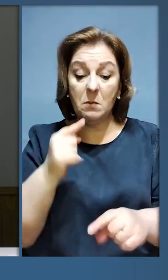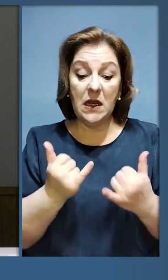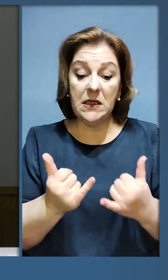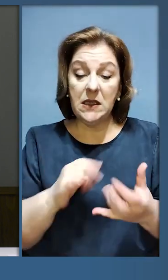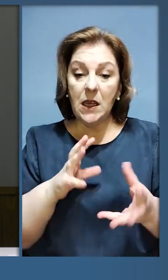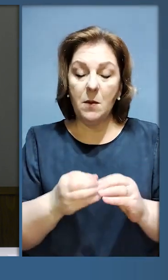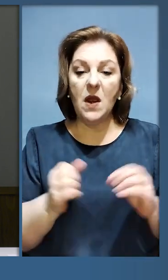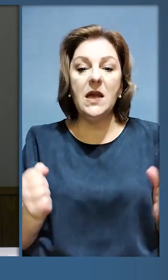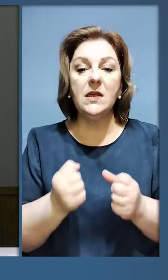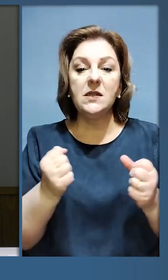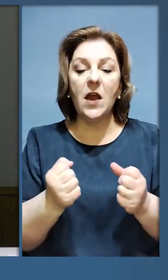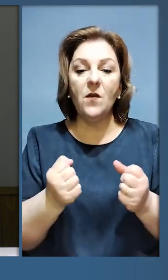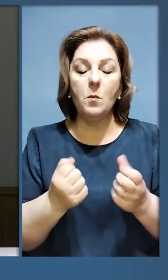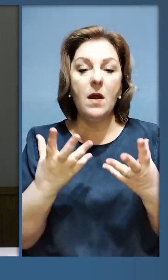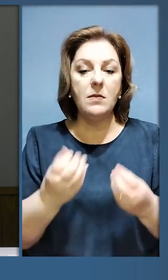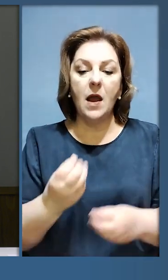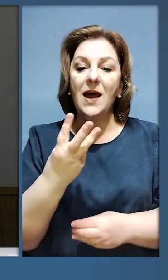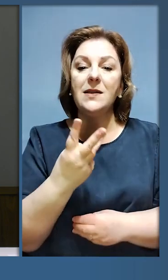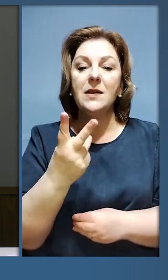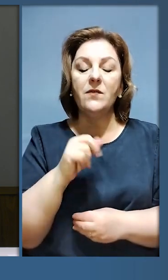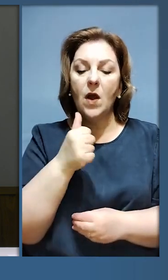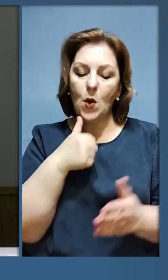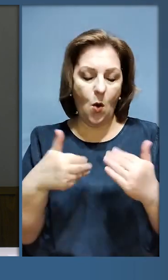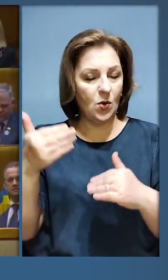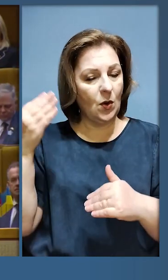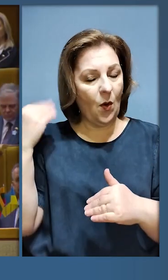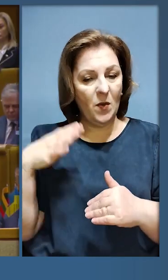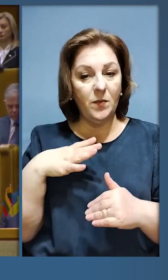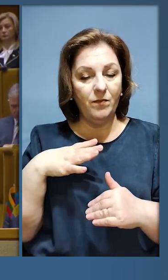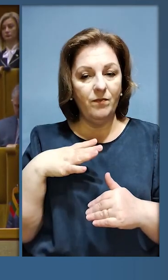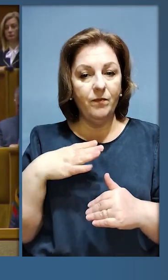цими зимовими днями 32 роки тому.